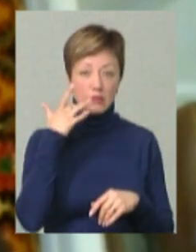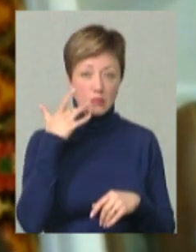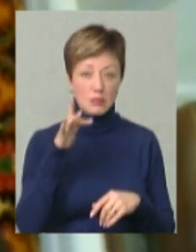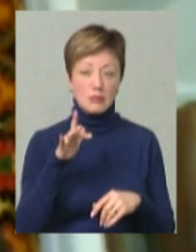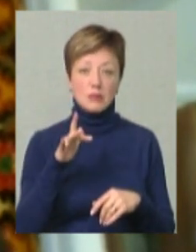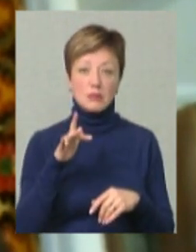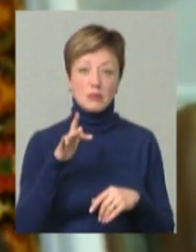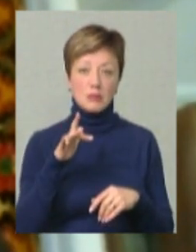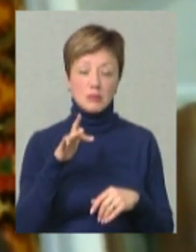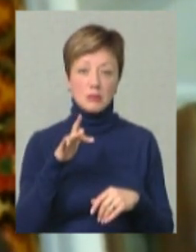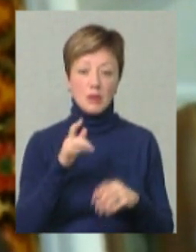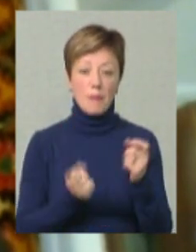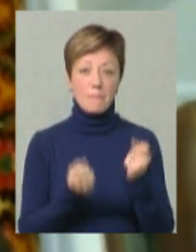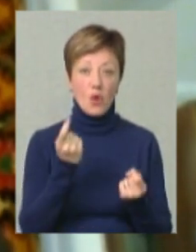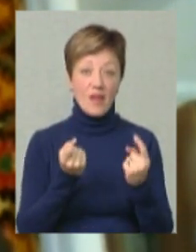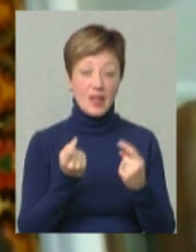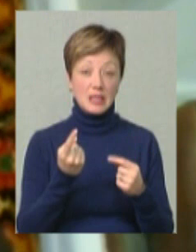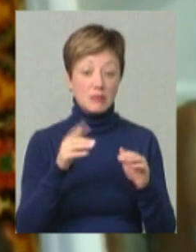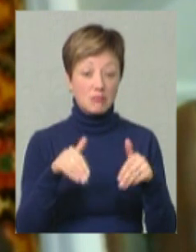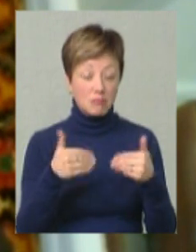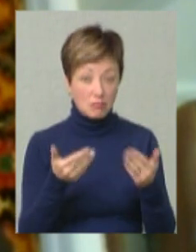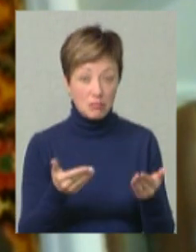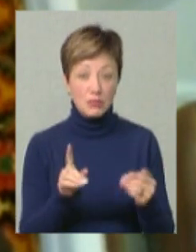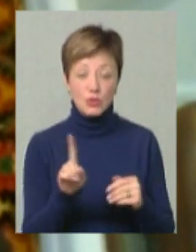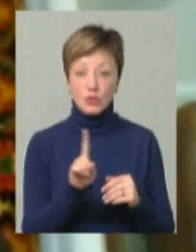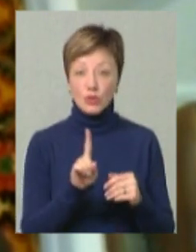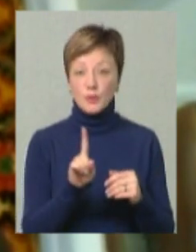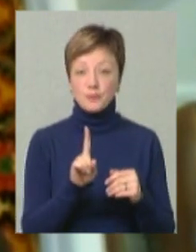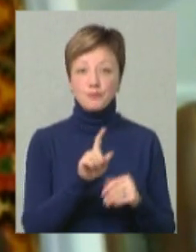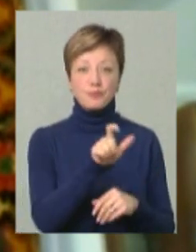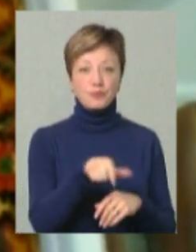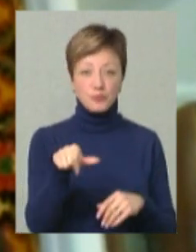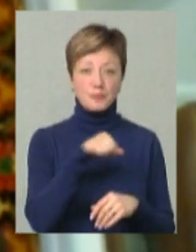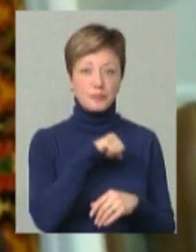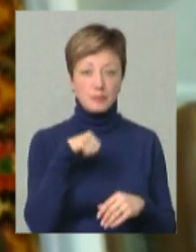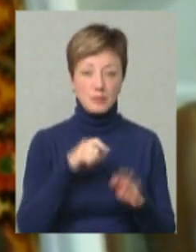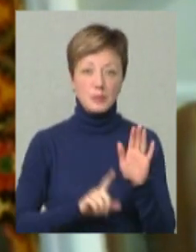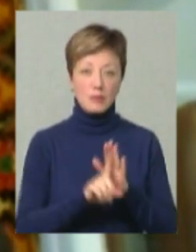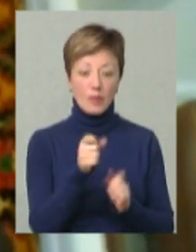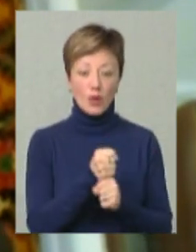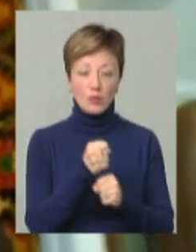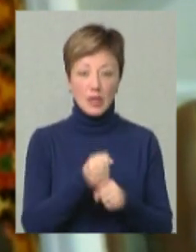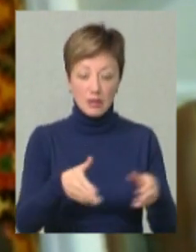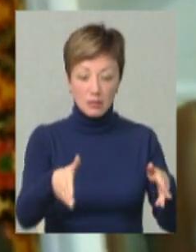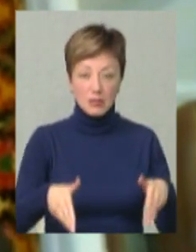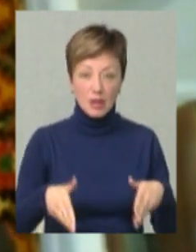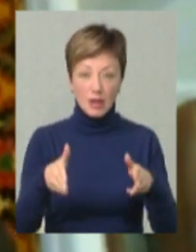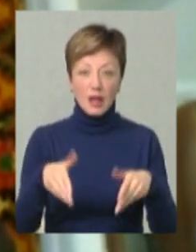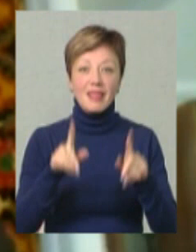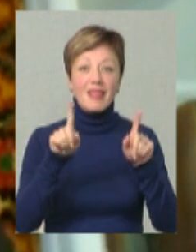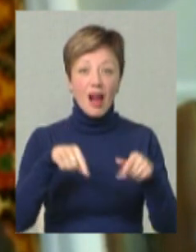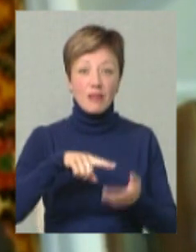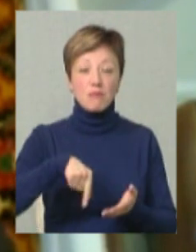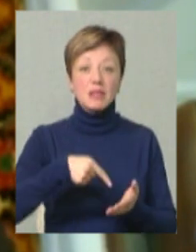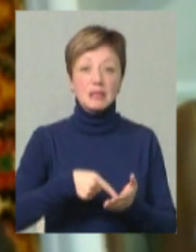Штатах появилася ініціатива, що люди самі почали обробляти ділянки, і при чому навіть в